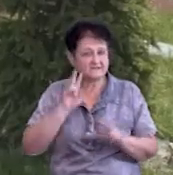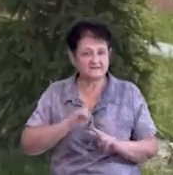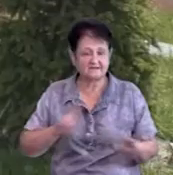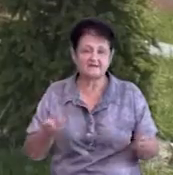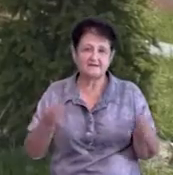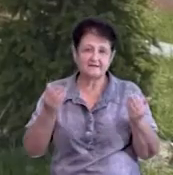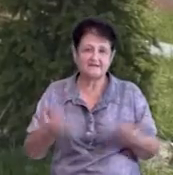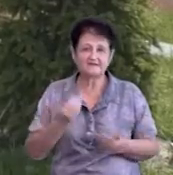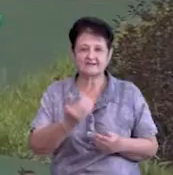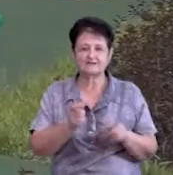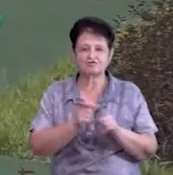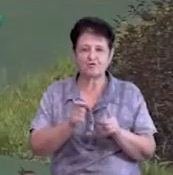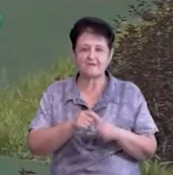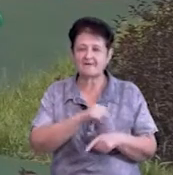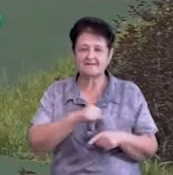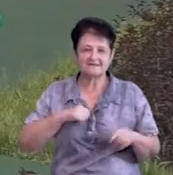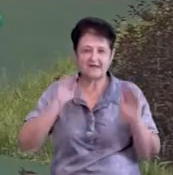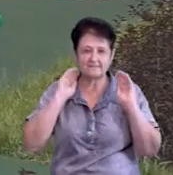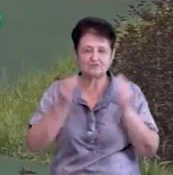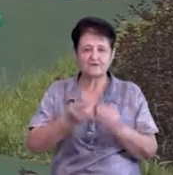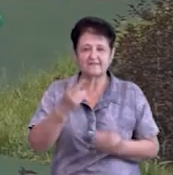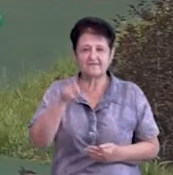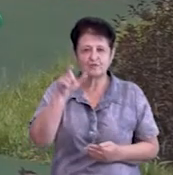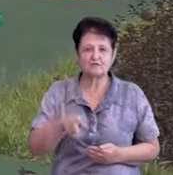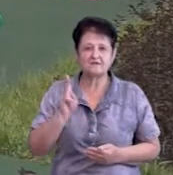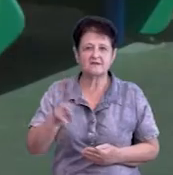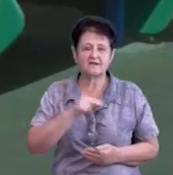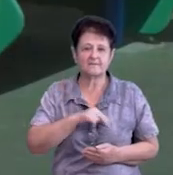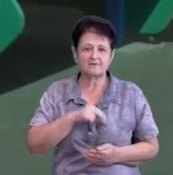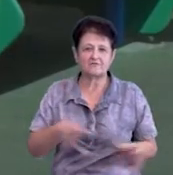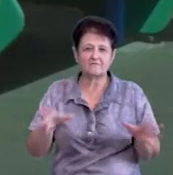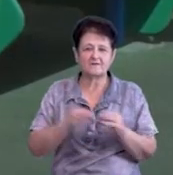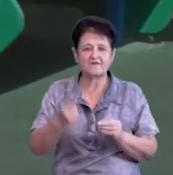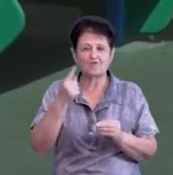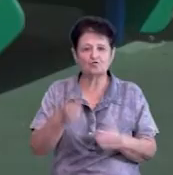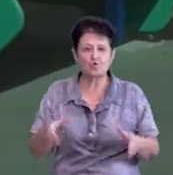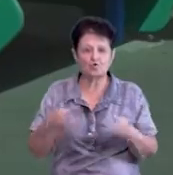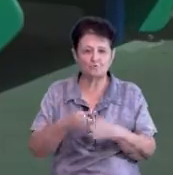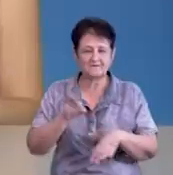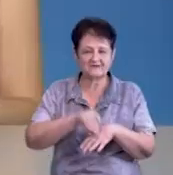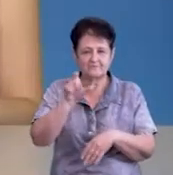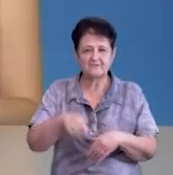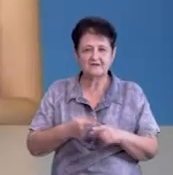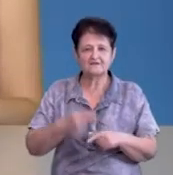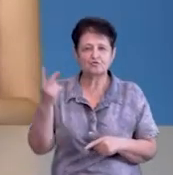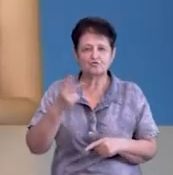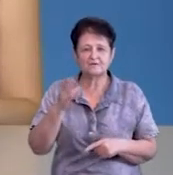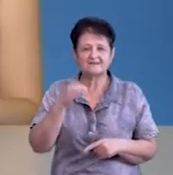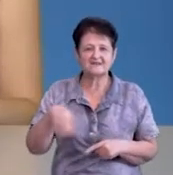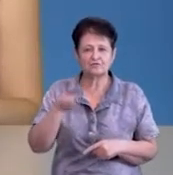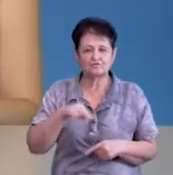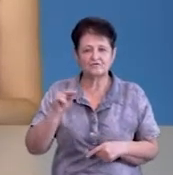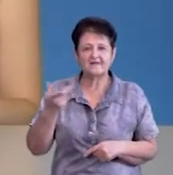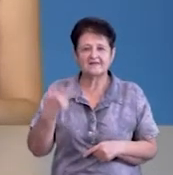знає. Нині, за її словами, на самоізоляції дві людини, які працювали у одній групі із захворілою. Це другий дитячий садок у